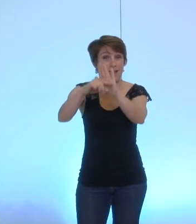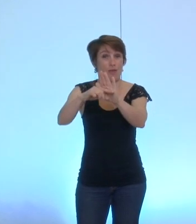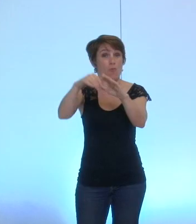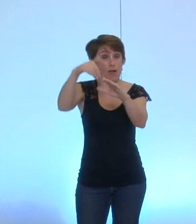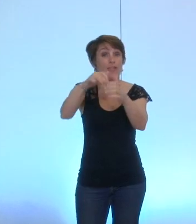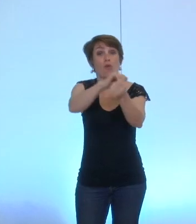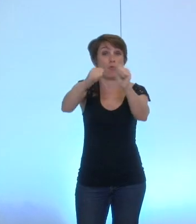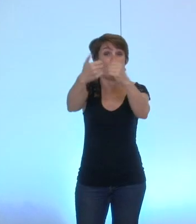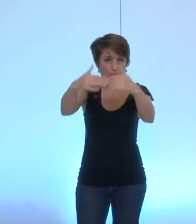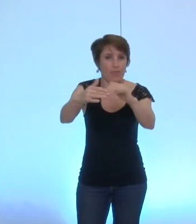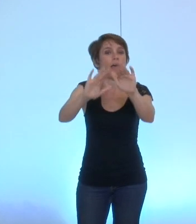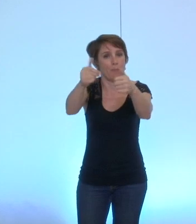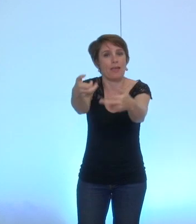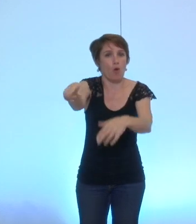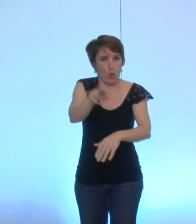modifié